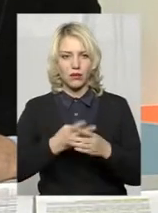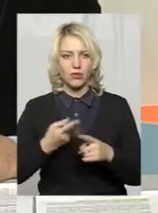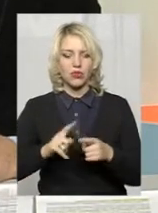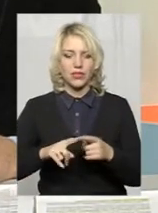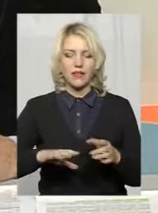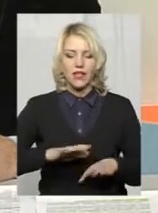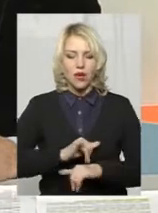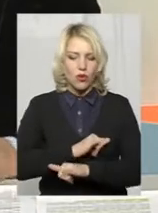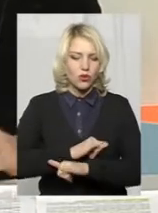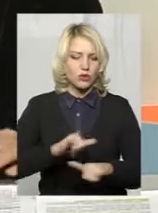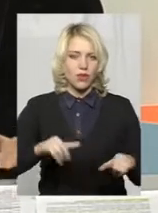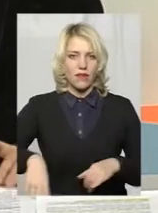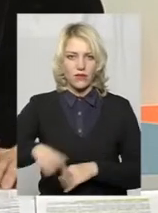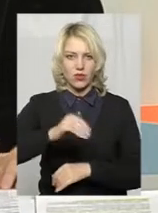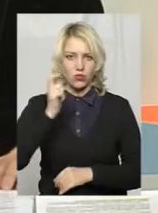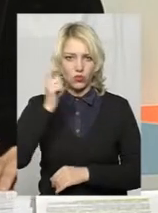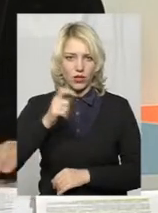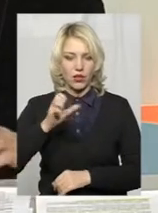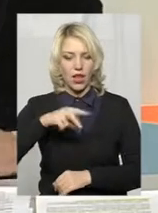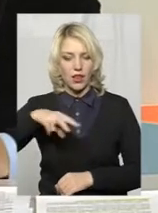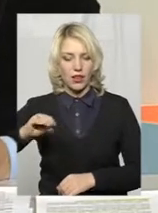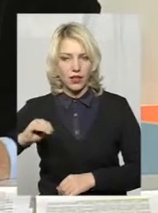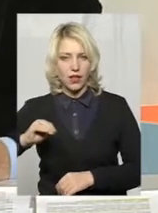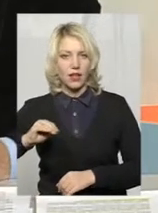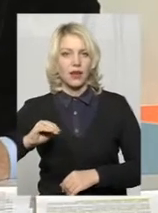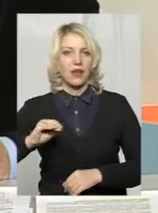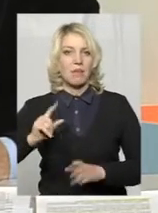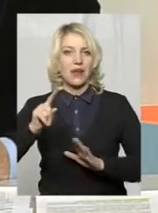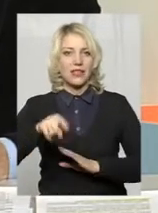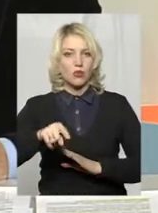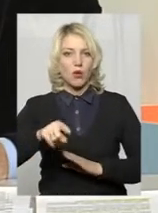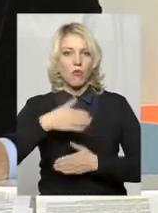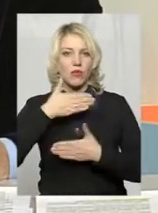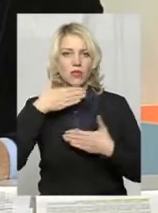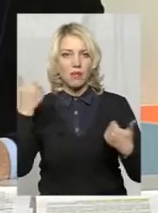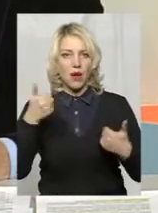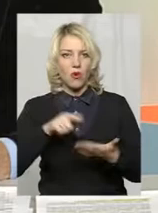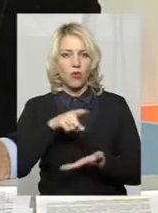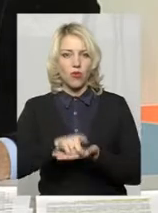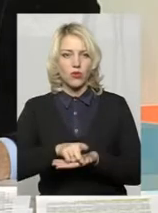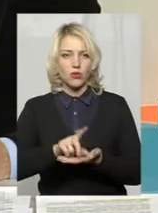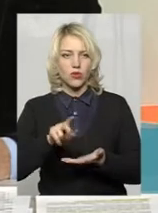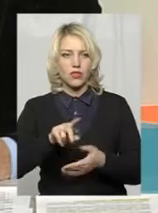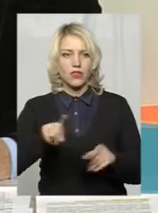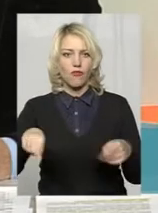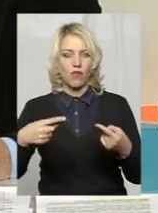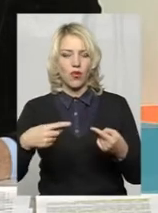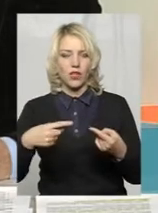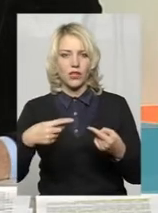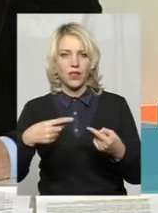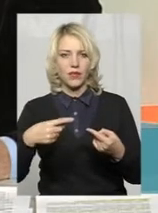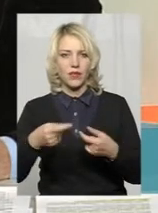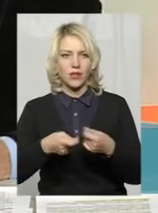на всю Україну, але при цьому немає обов'язковості створення кругом цих адміністрацій.